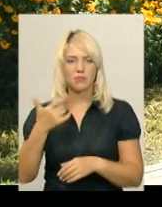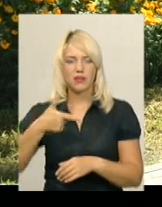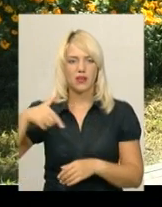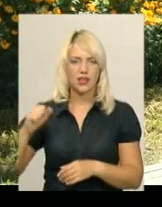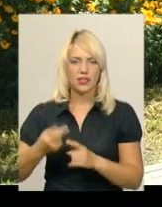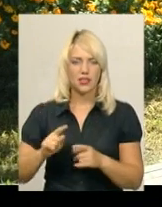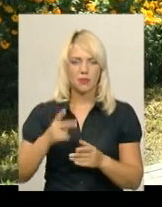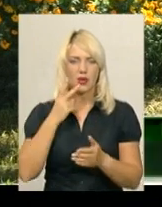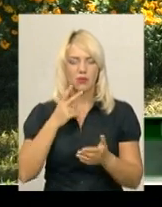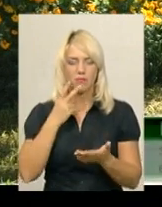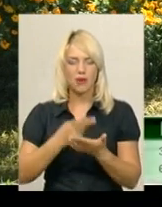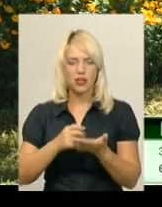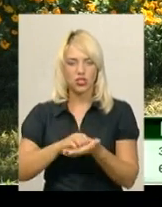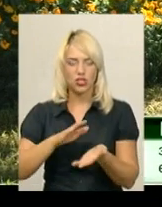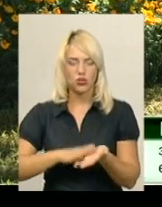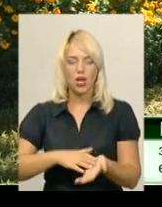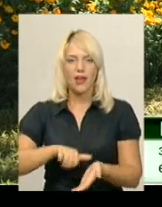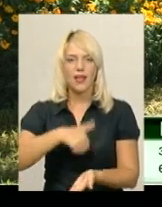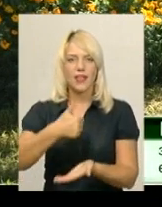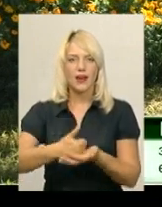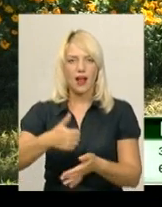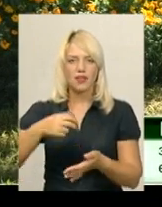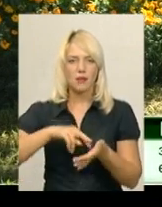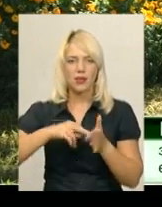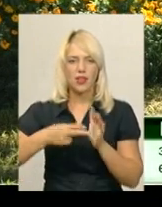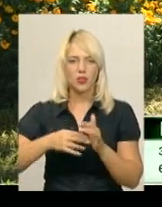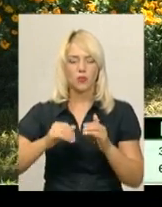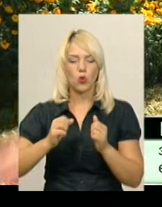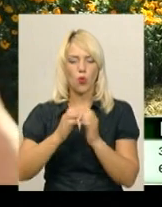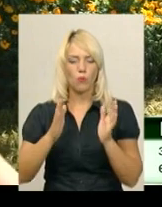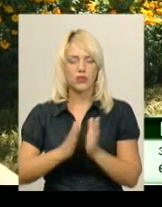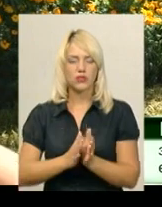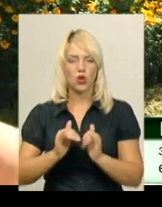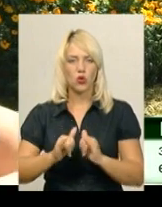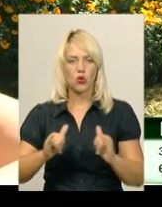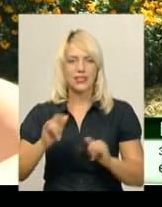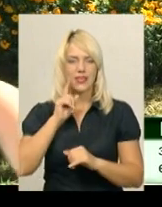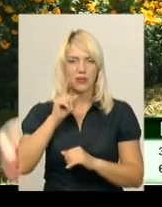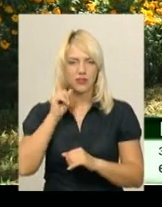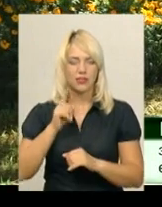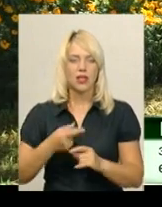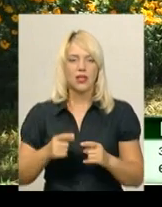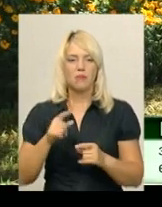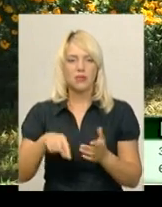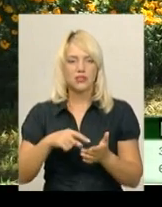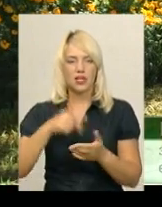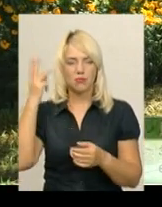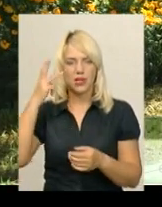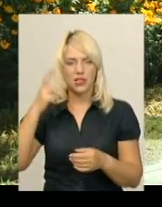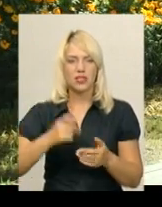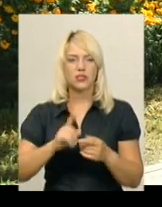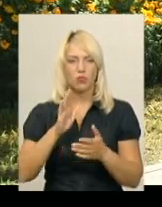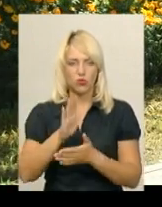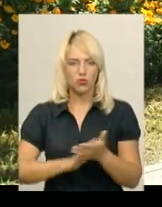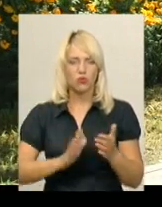генеральним планом, так і комплексною схемою озеленення міста Хмельницького. І наразі стоїть питання, щоб продовжити цю